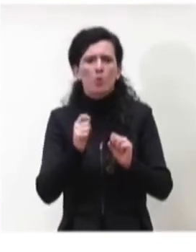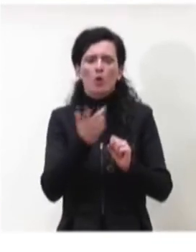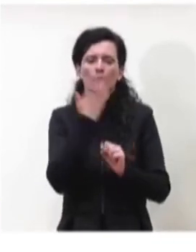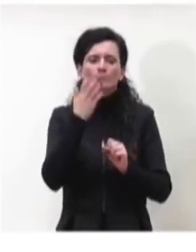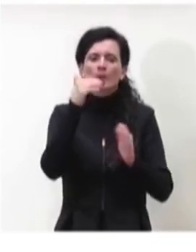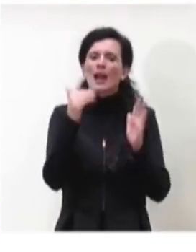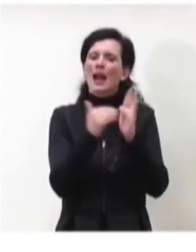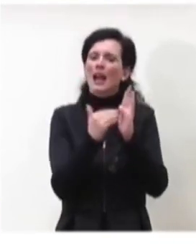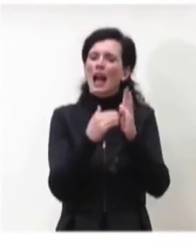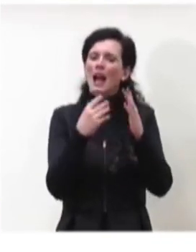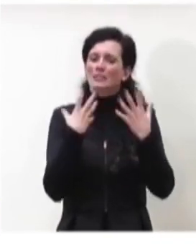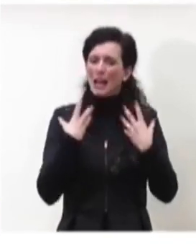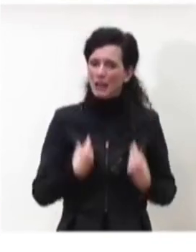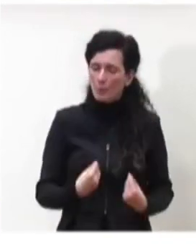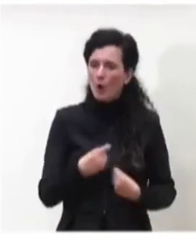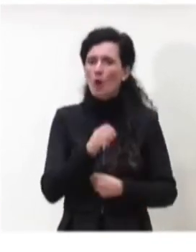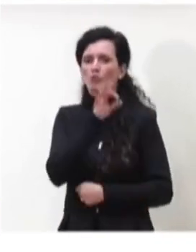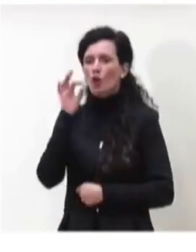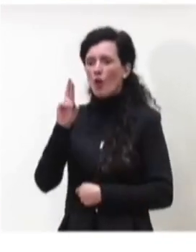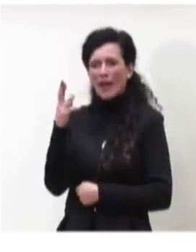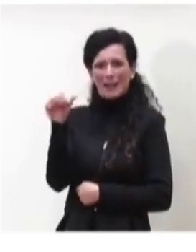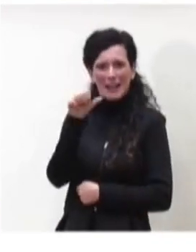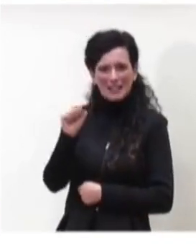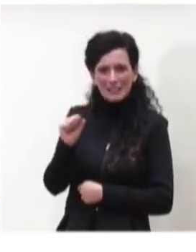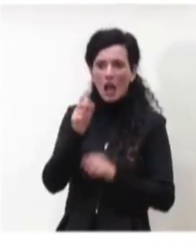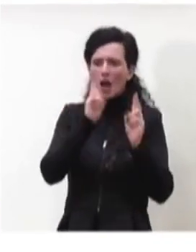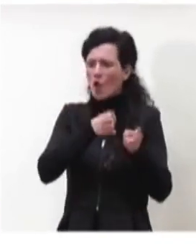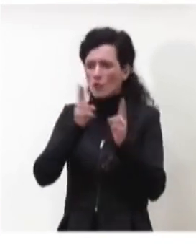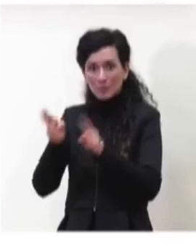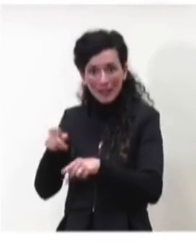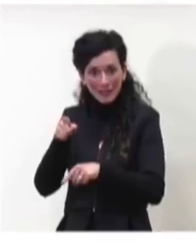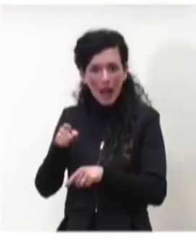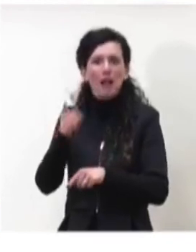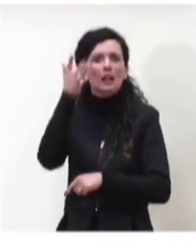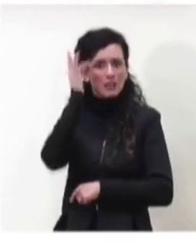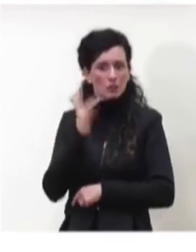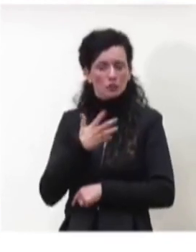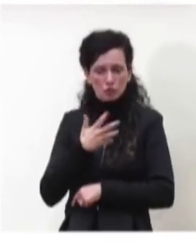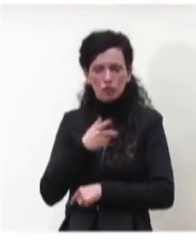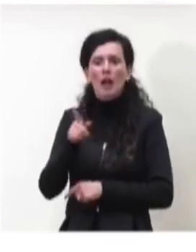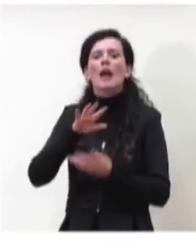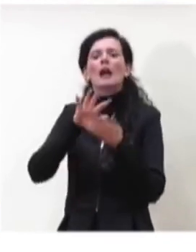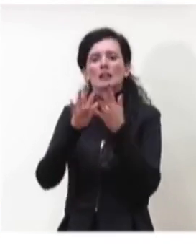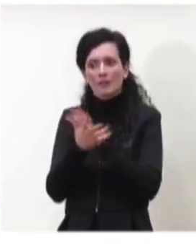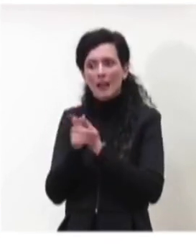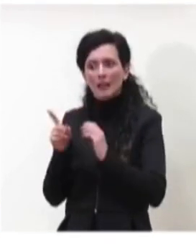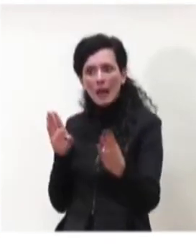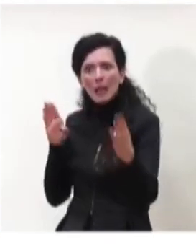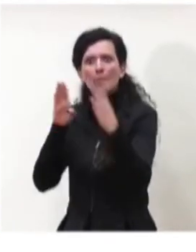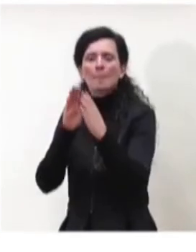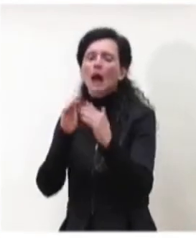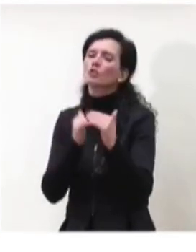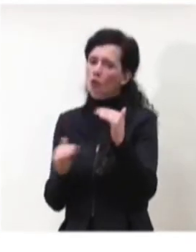riposo, gli ospedali, l'RSA, beh in questo caso porta ovviamente a una classificazione del rischio di impatto alta.